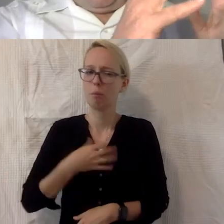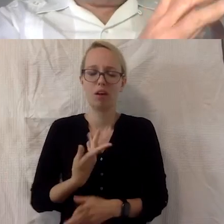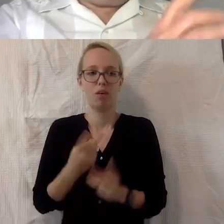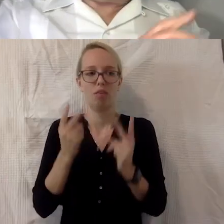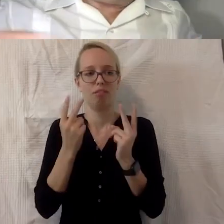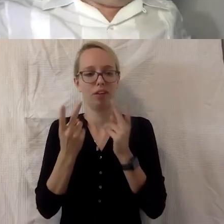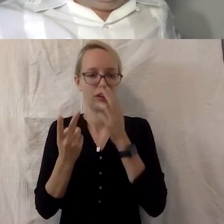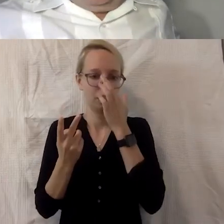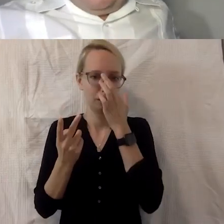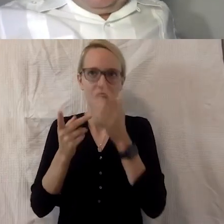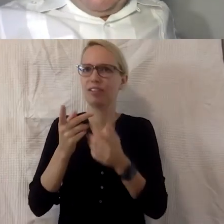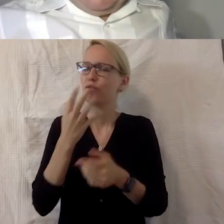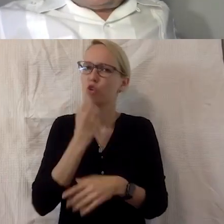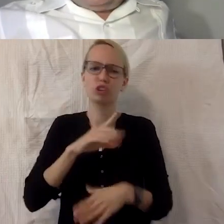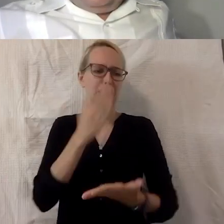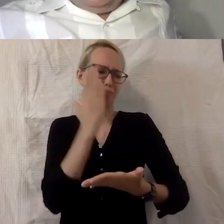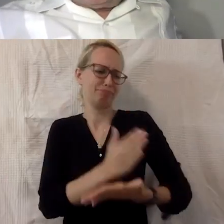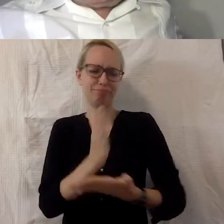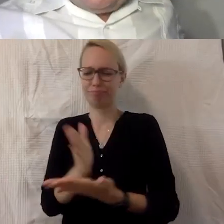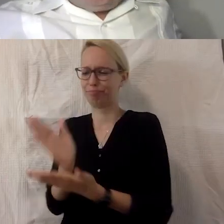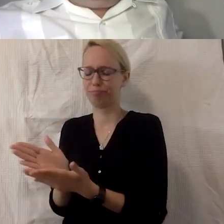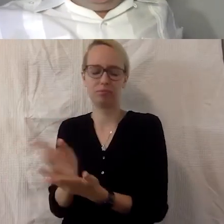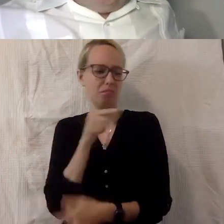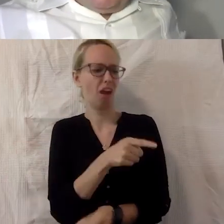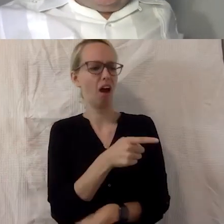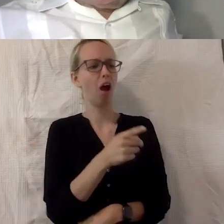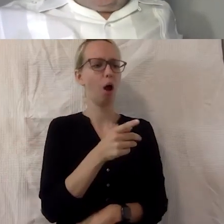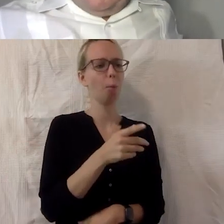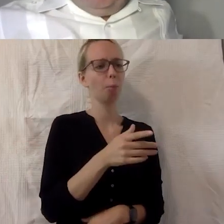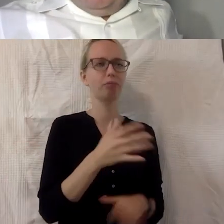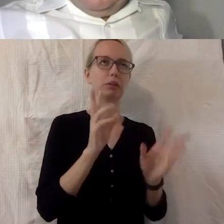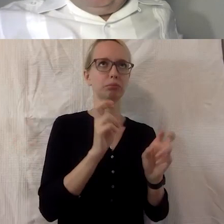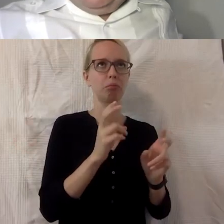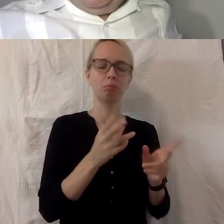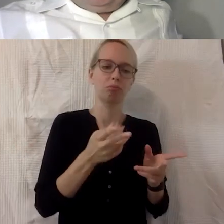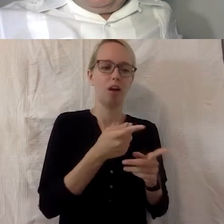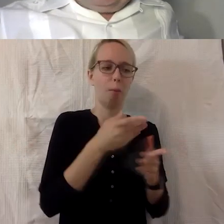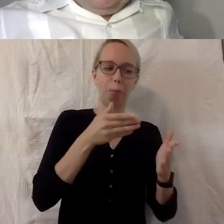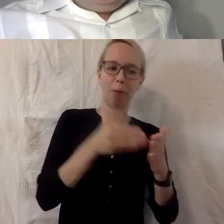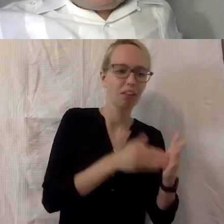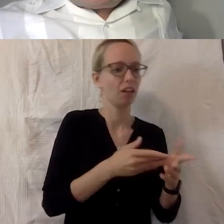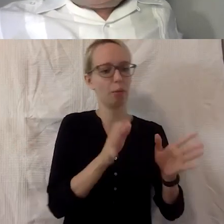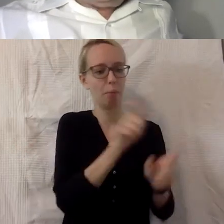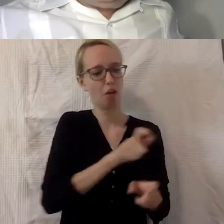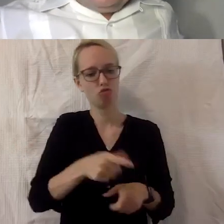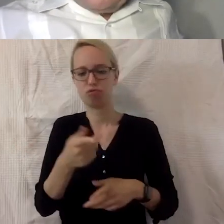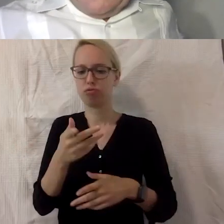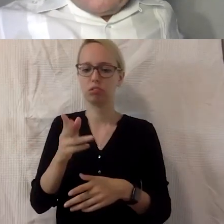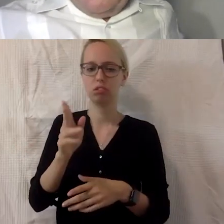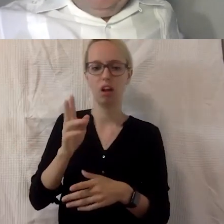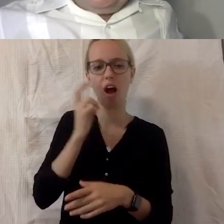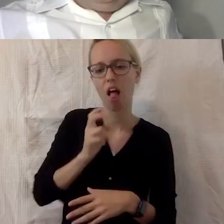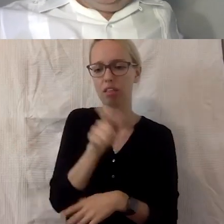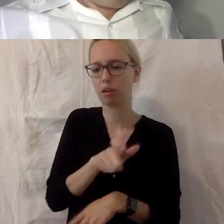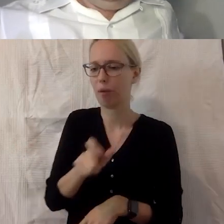Fragmentierung und das ist vielleicht der erste Schritt, den man machen muss, dass man eben Barrierefreiheit jetzt nicht als